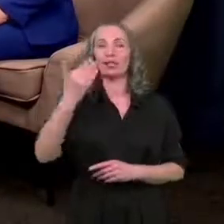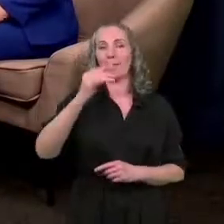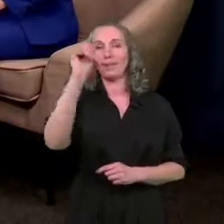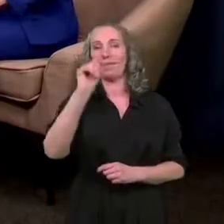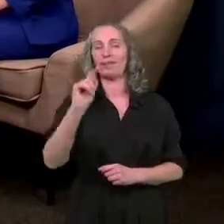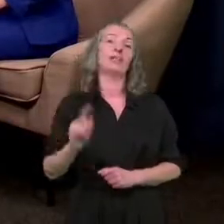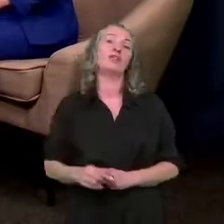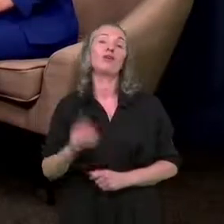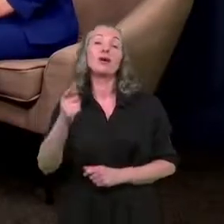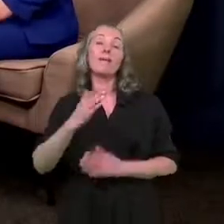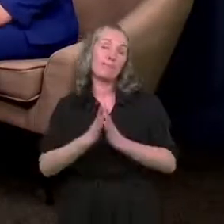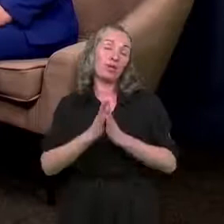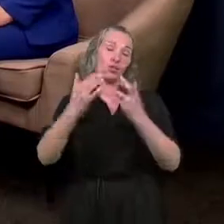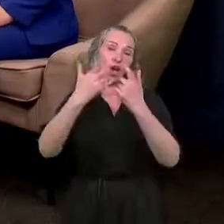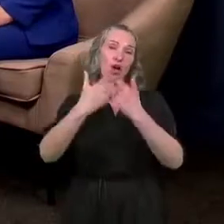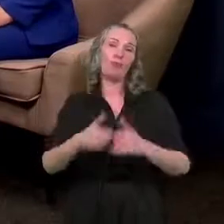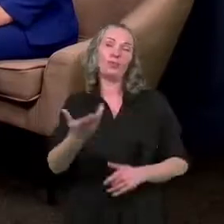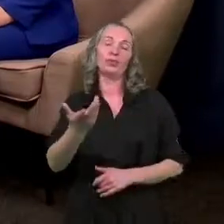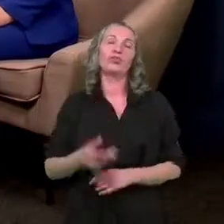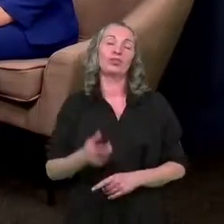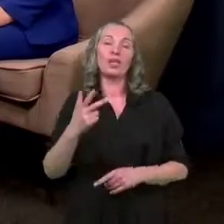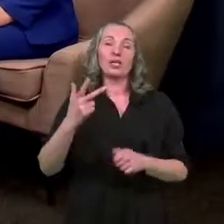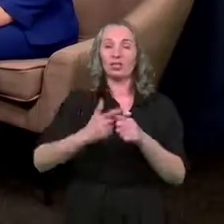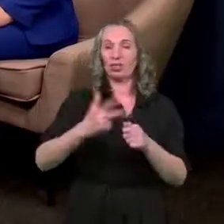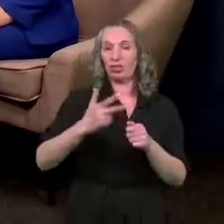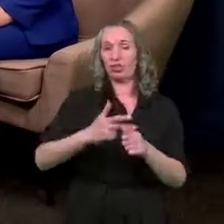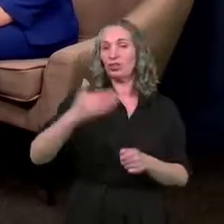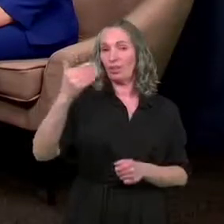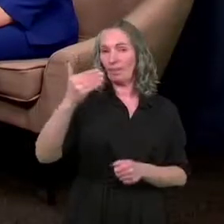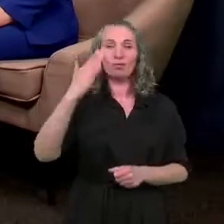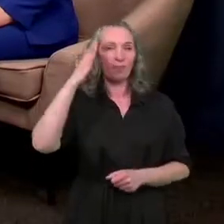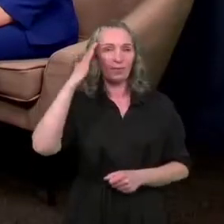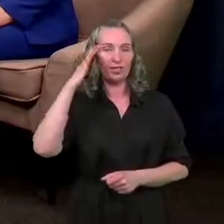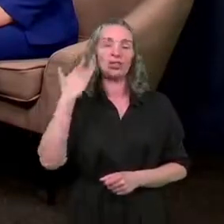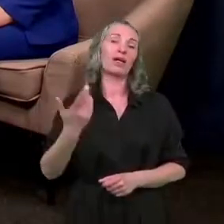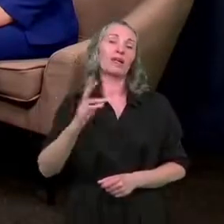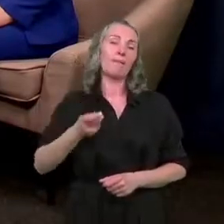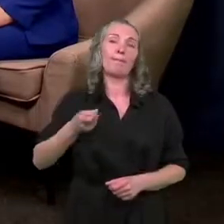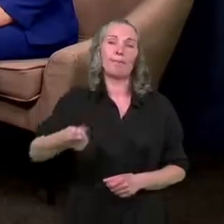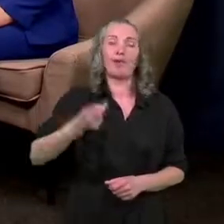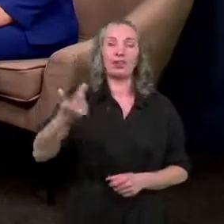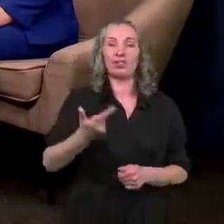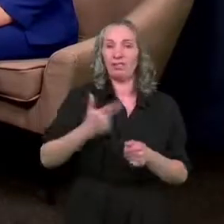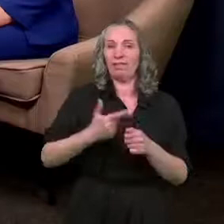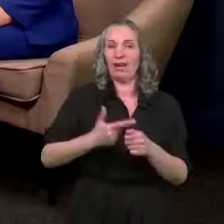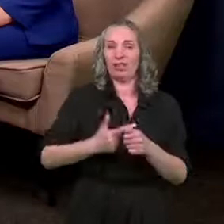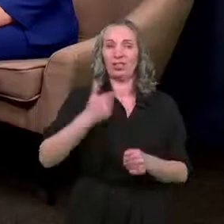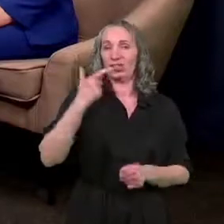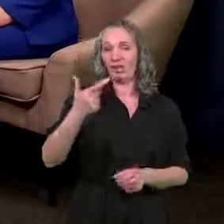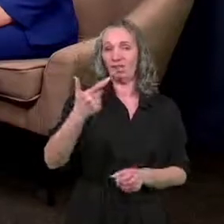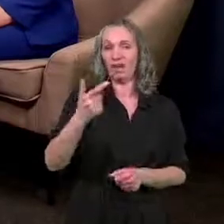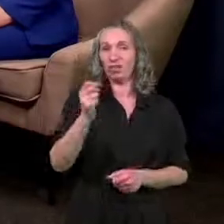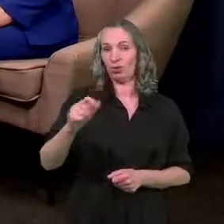kwadratowy. Proszę sobie to przeliczyć. Za 30-metrowe mieszkanie płacimy 22